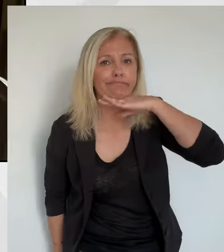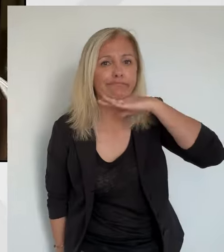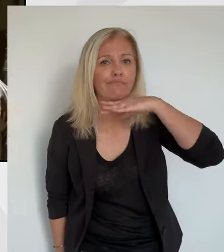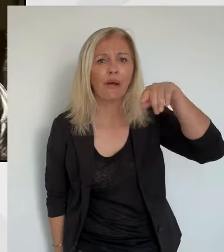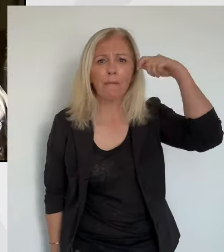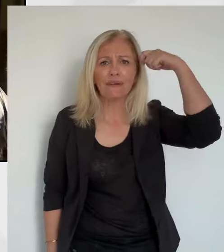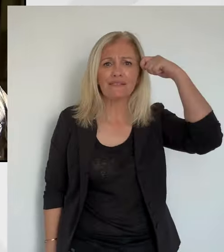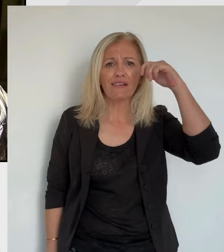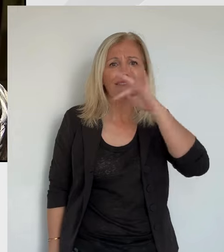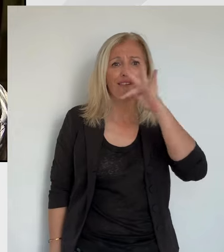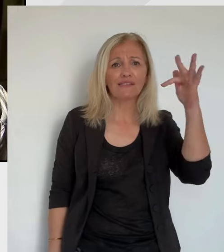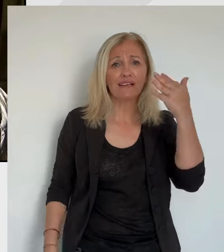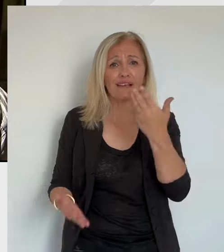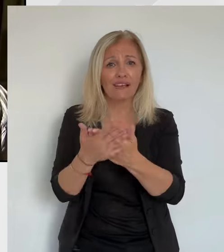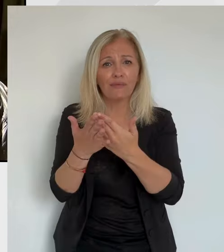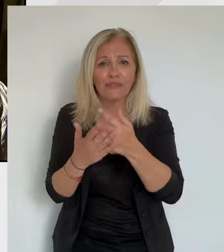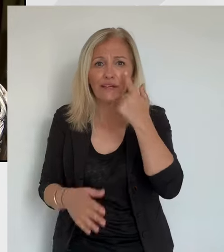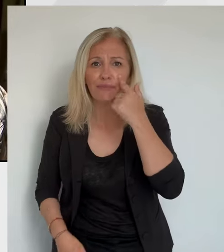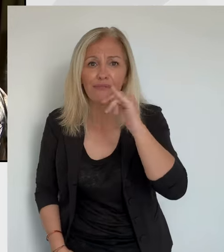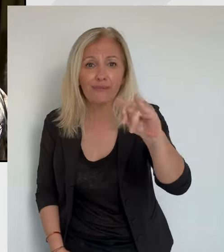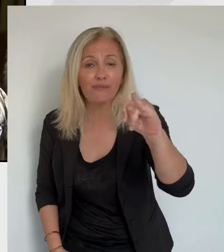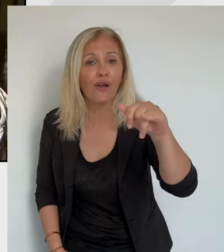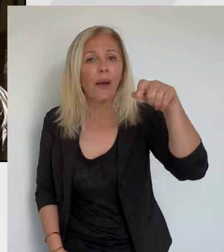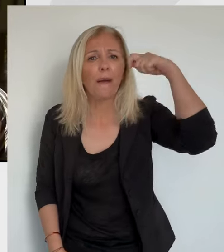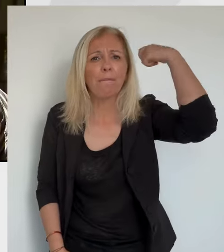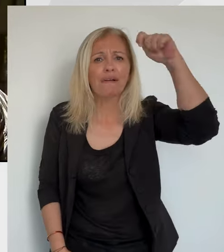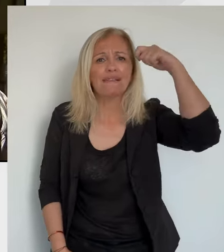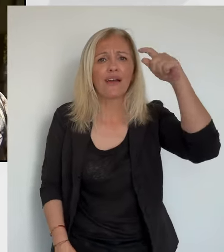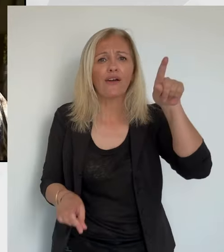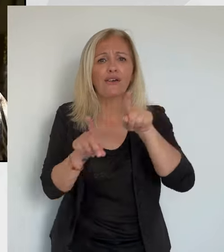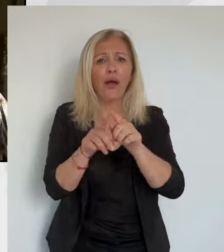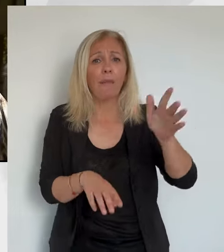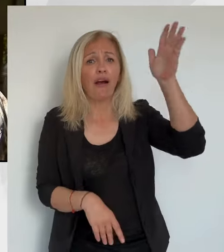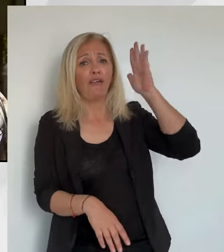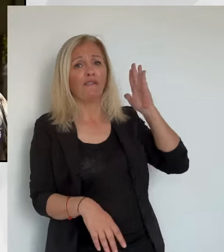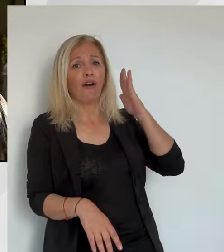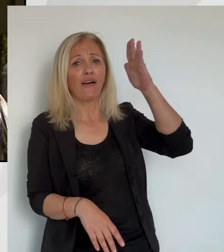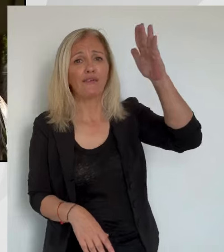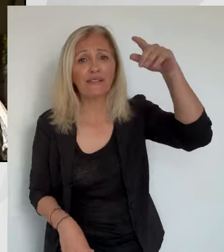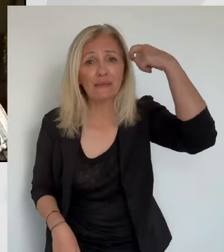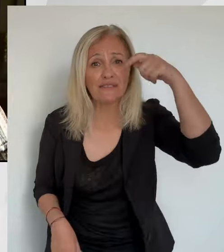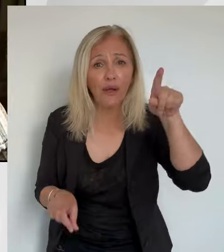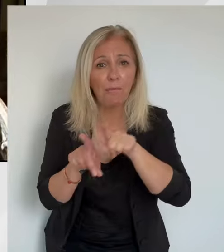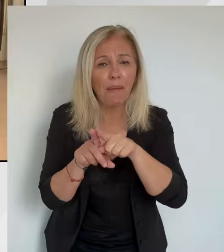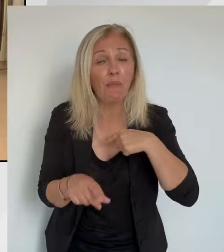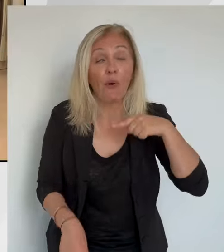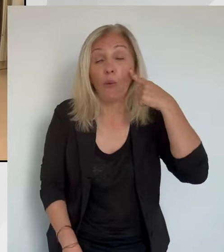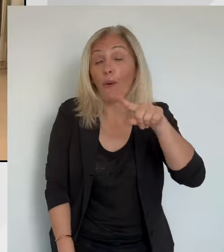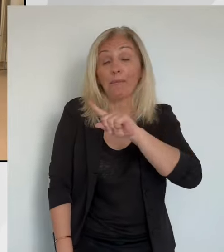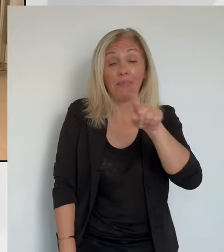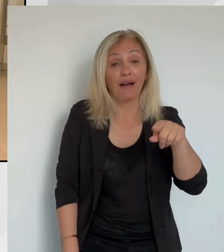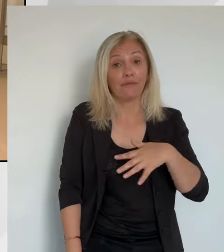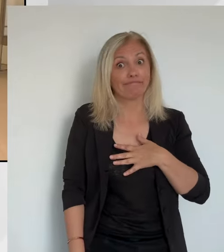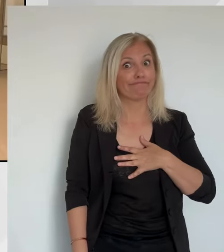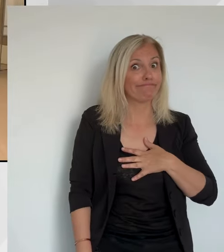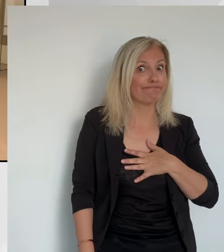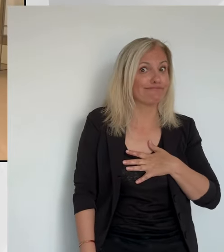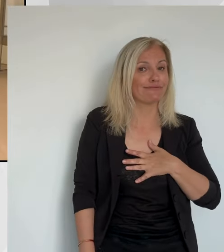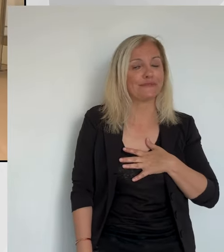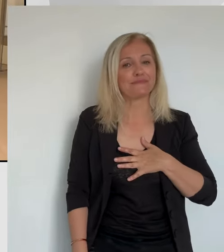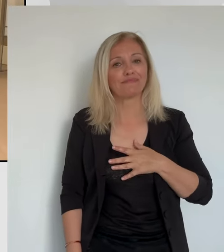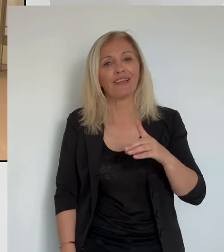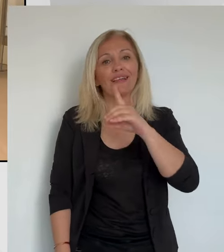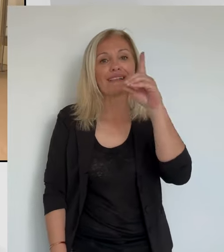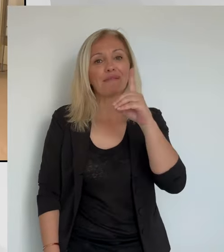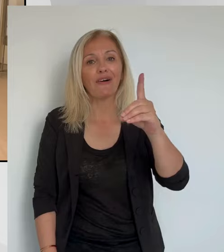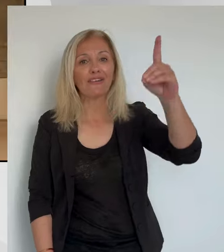Un président français comme ça, on n'a jamais vu, on n jamais je pense. C'est énorme. Jordan Bardella